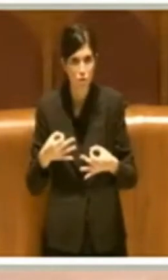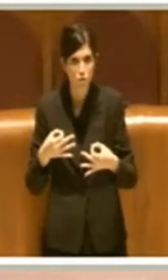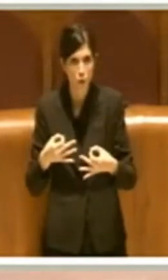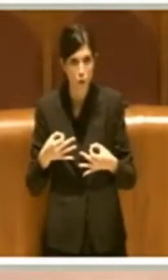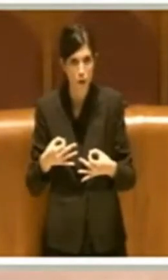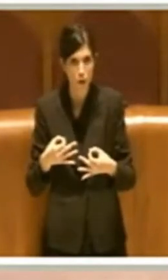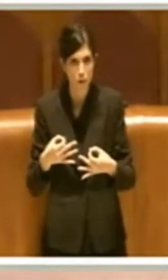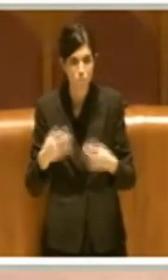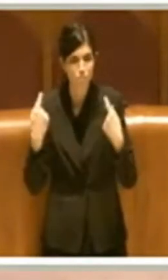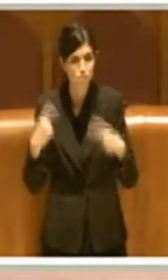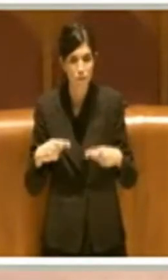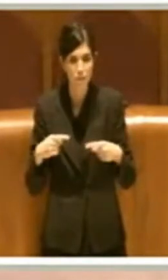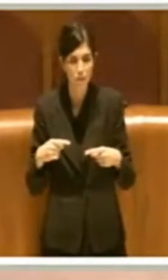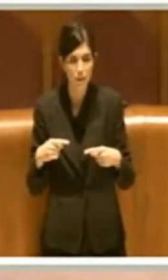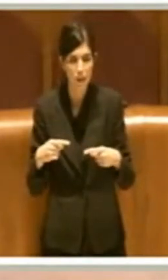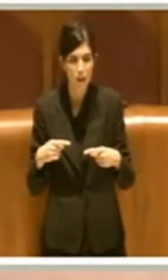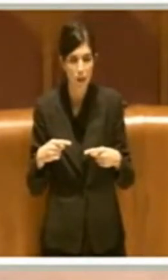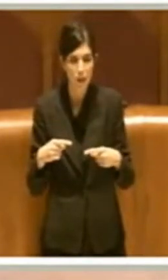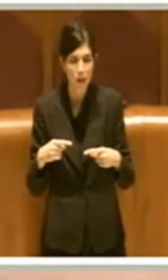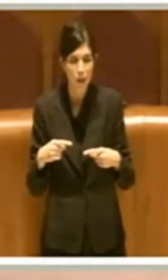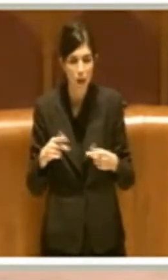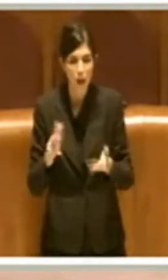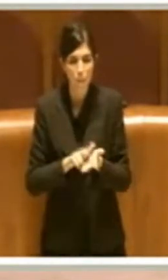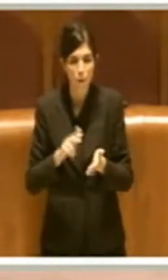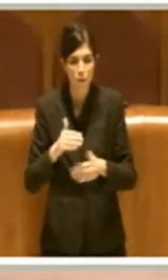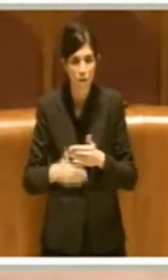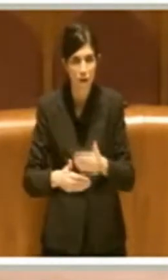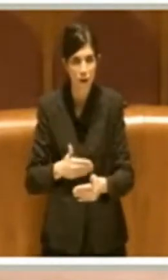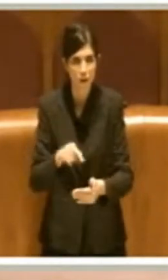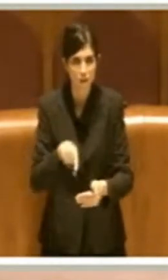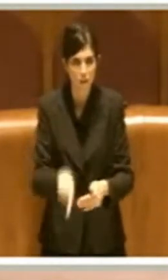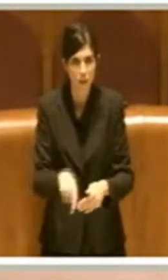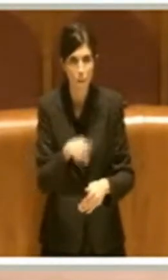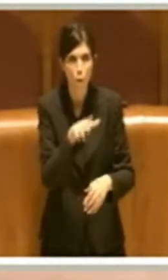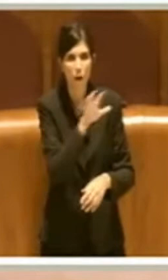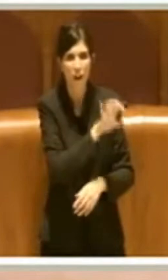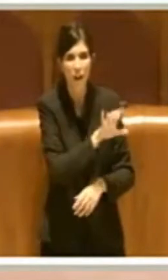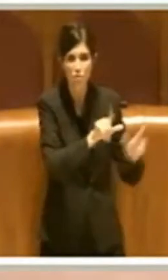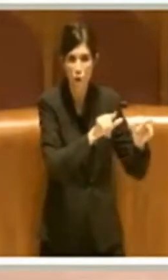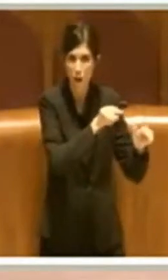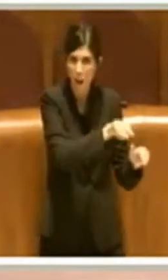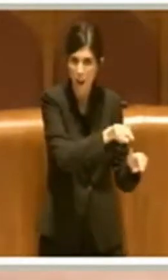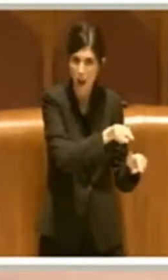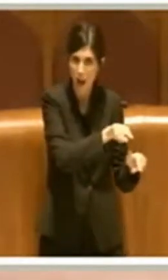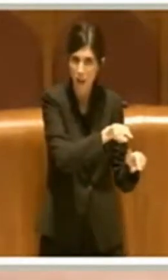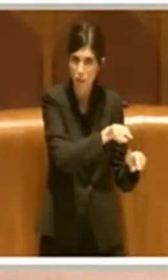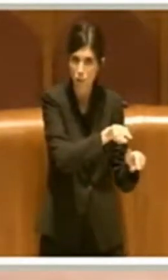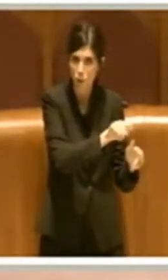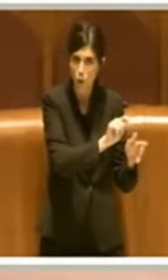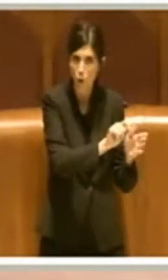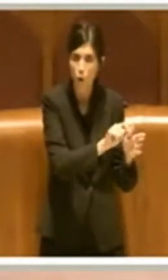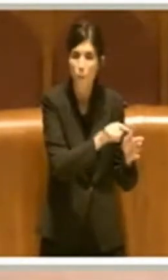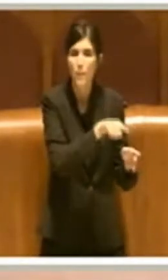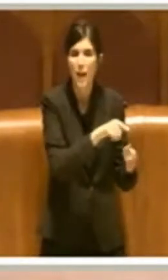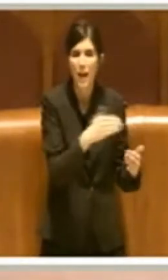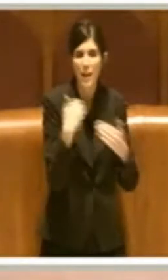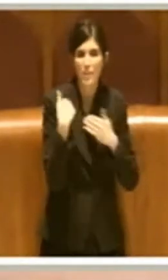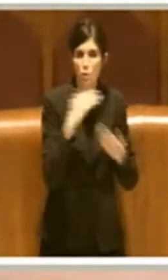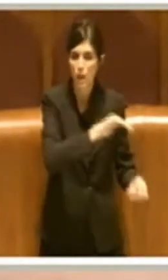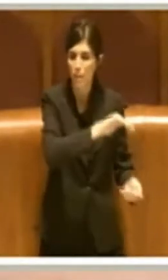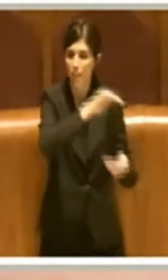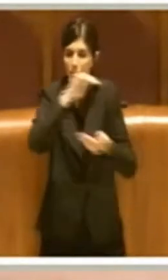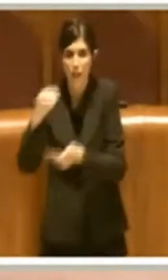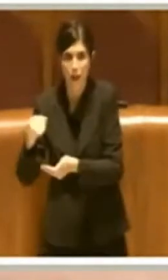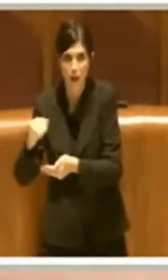e la responsabilità della Regione Lazio che ha voluto scaricare il cerino dell'individuazione di un sito su Roma